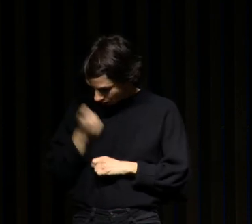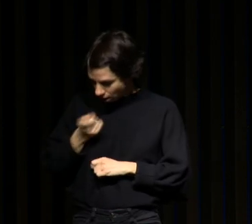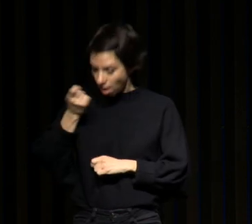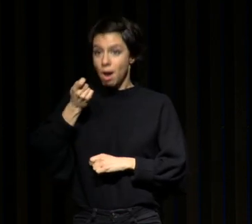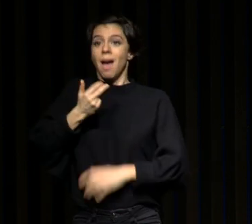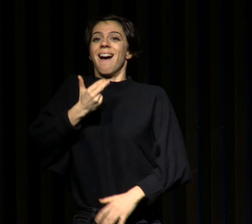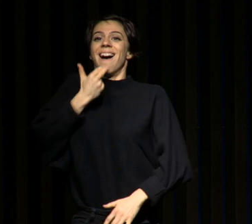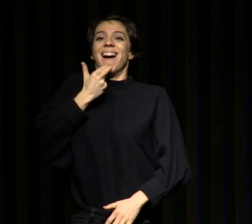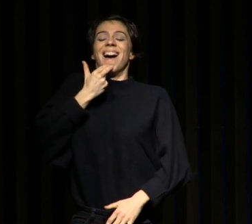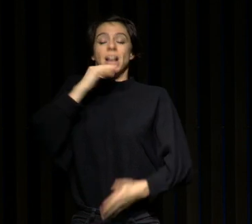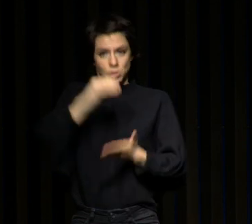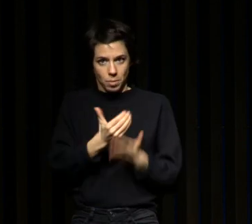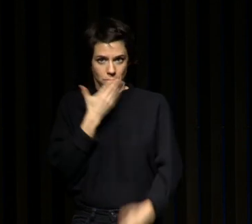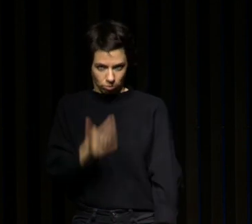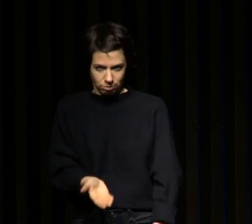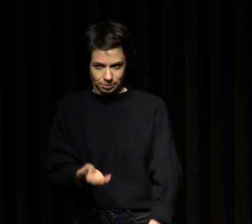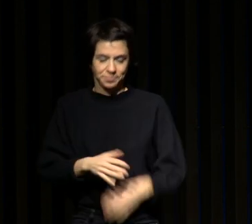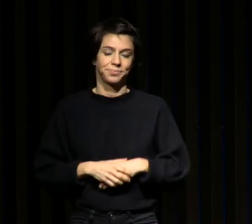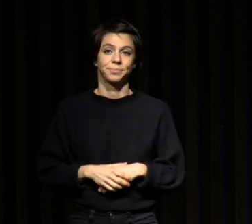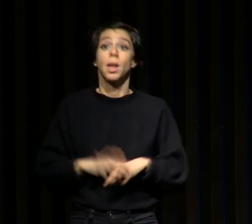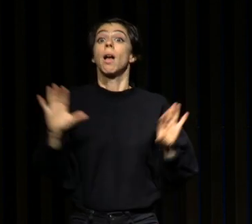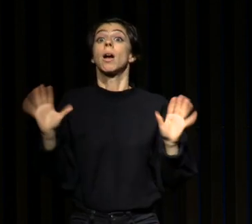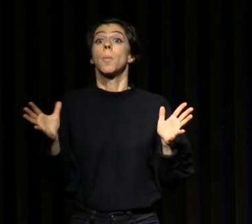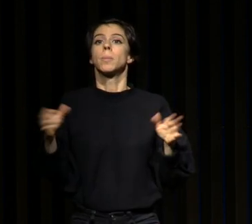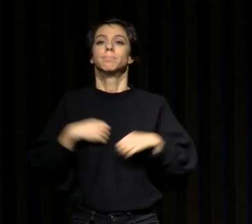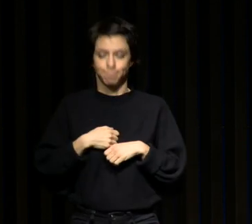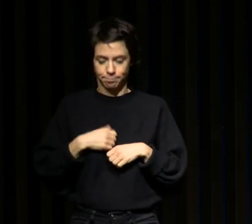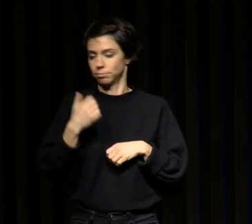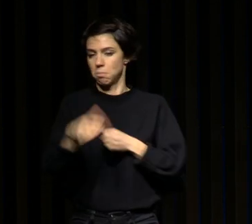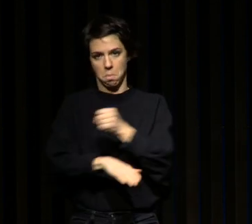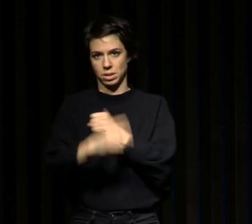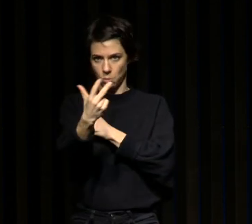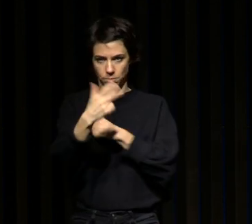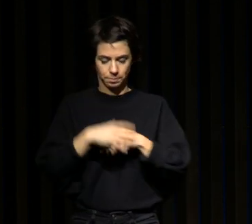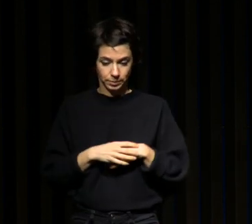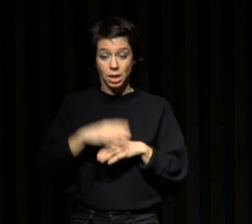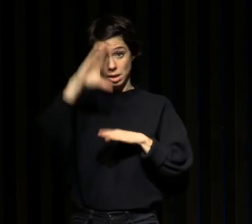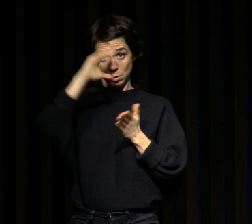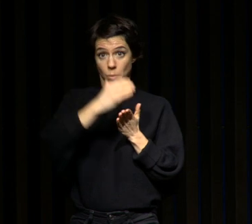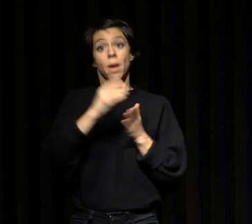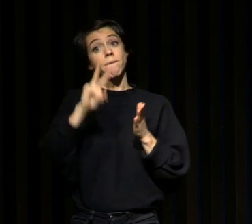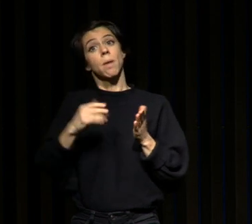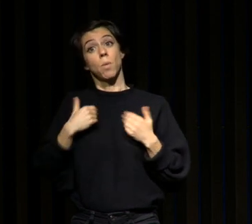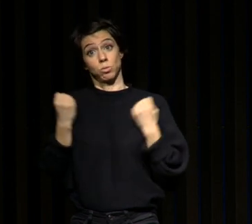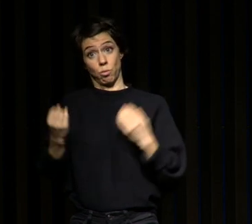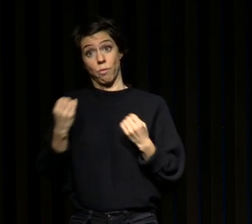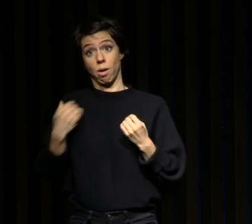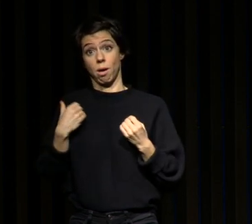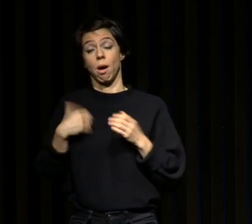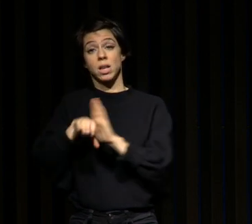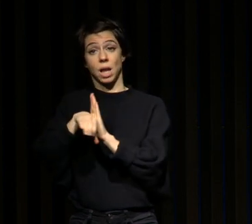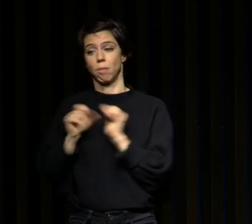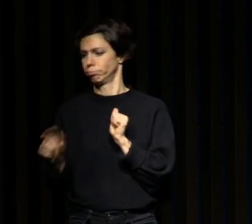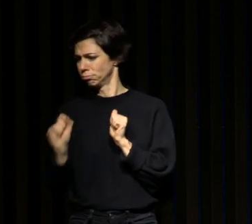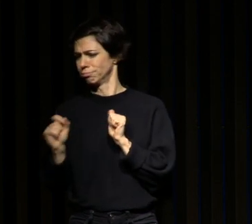trois piliers d'une bonne santé et c'est ce que j'explique sur mon compte Instagram très régulièrement c'est l